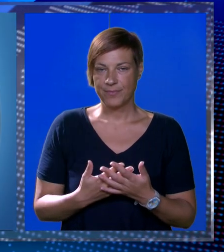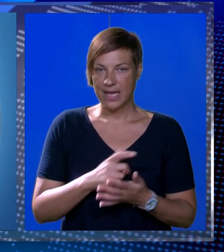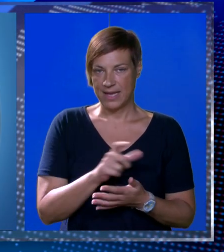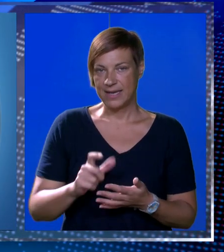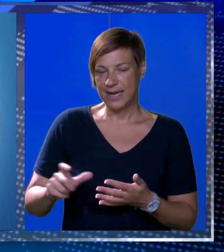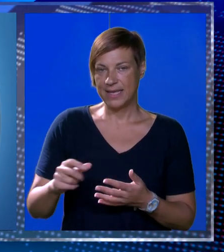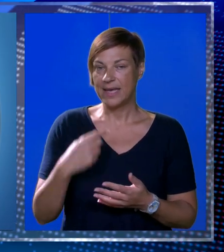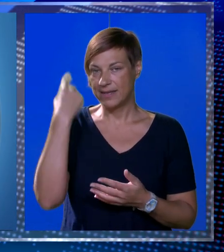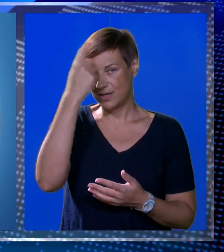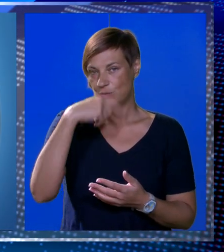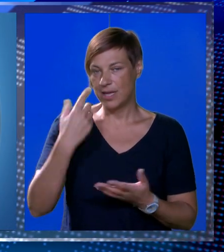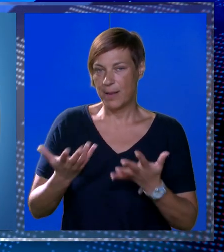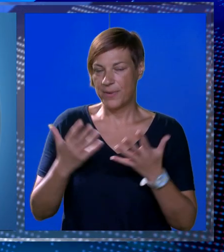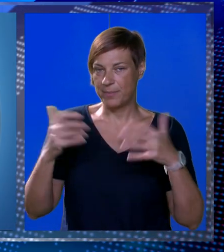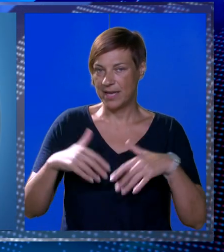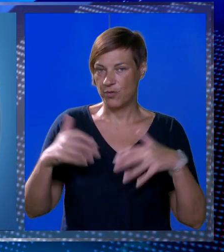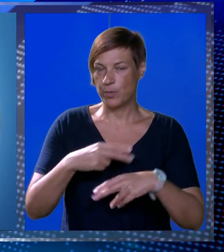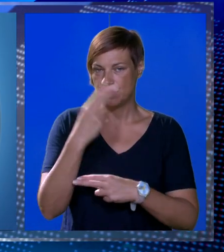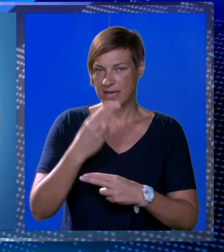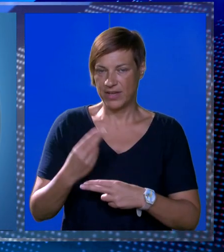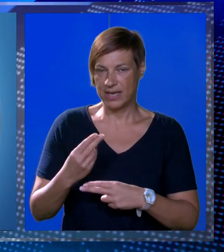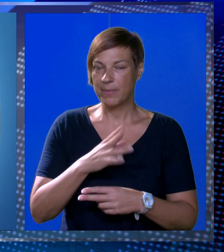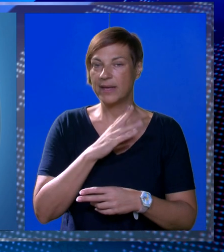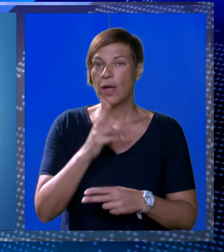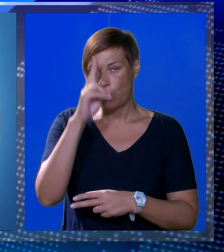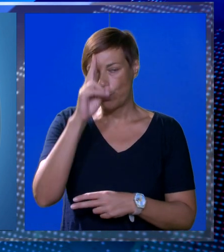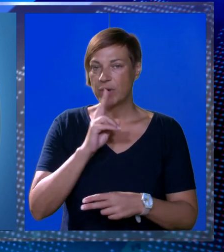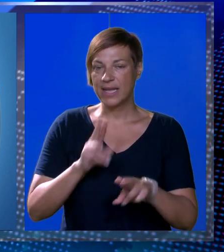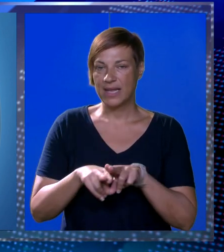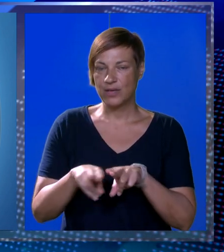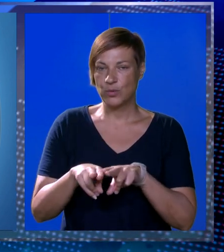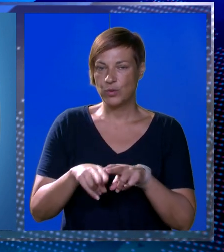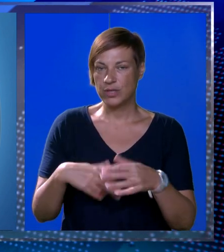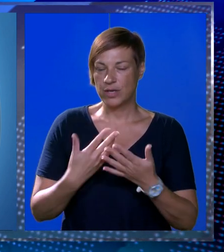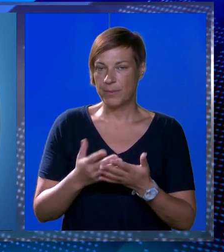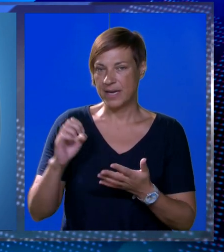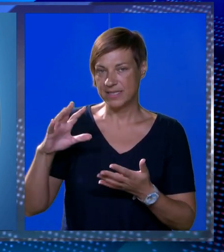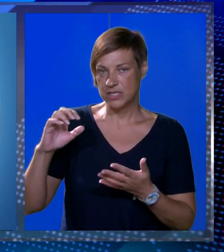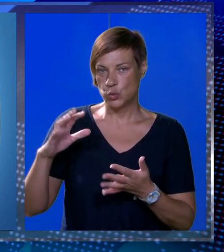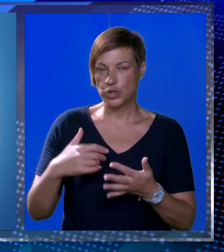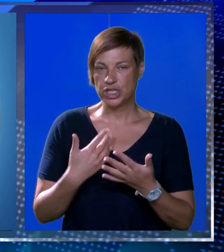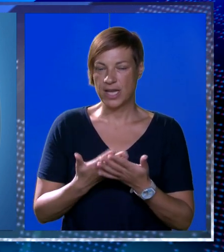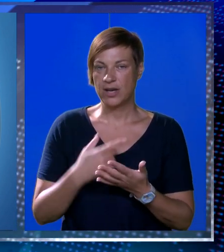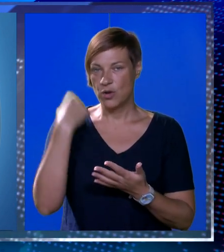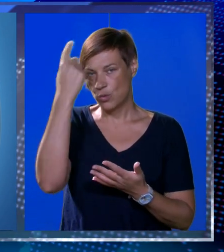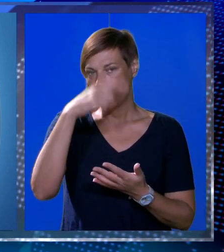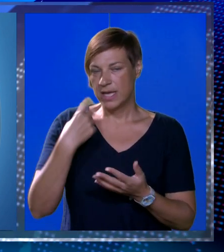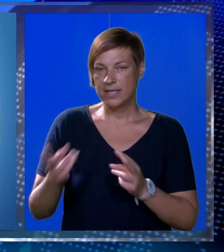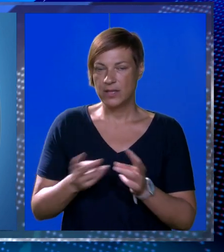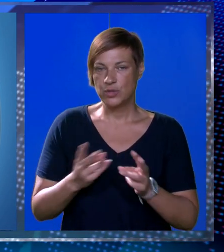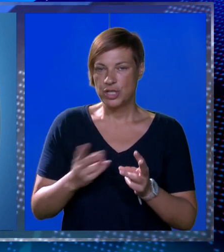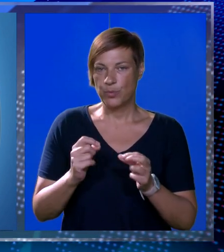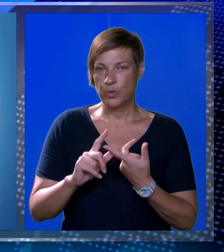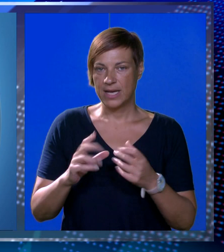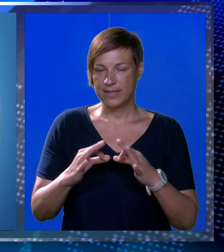na jadranu nedilju promijenimo s pljuskovima i grmljavinom u ponediljak i utorog dijelomice pa i pretežno sunčano u nedilju će